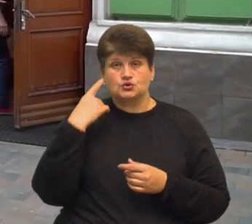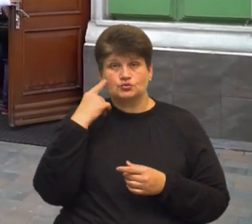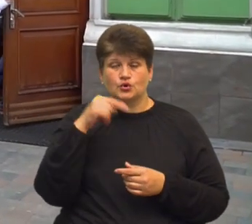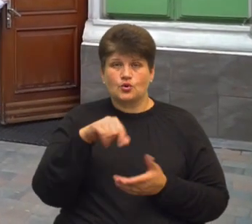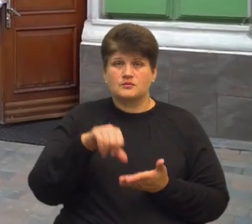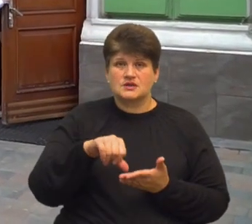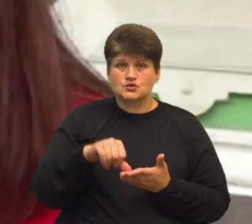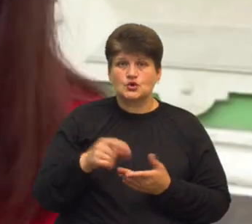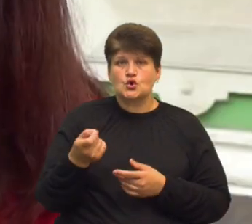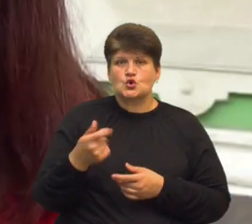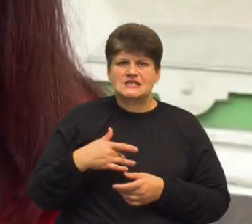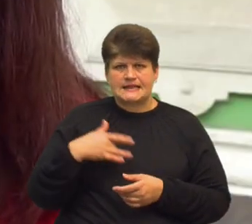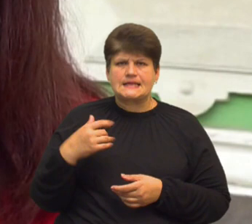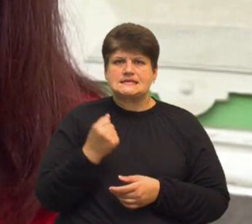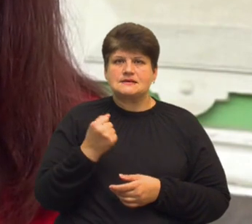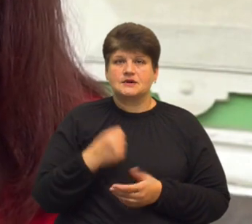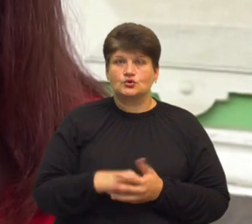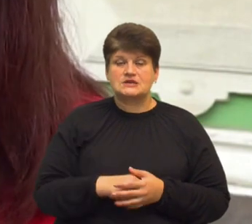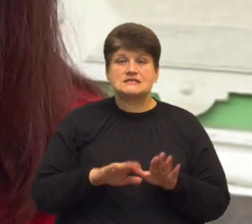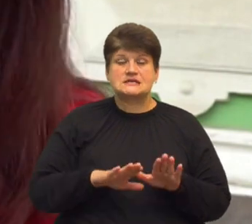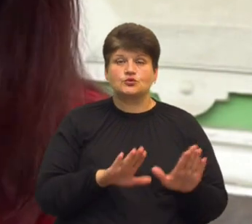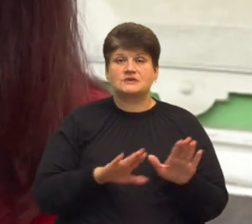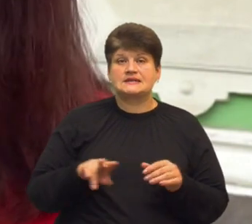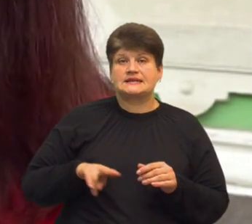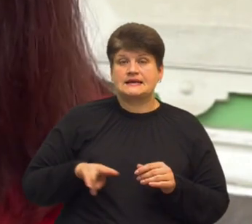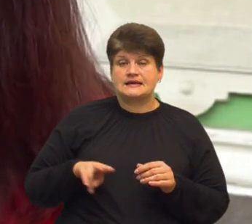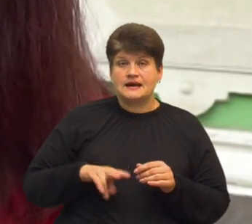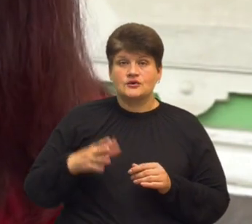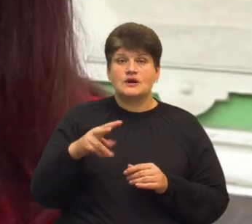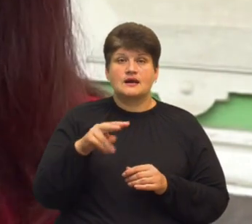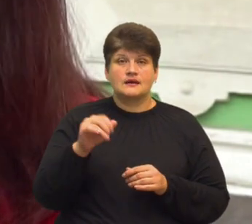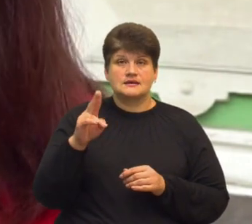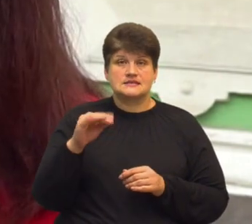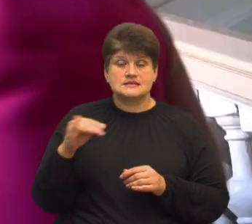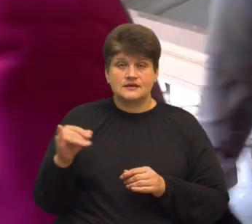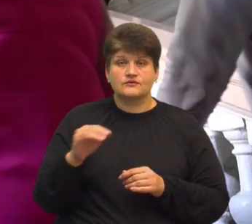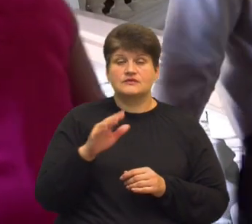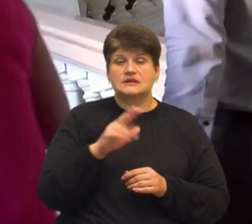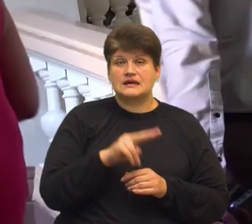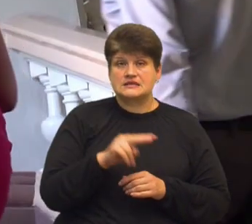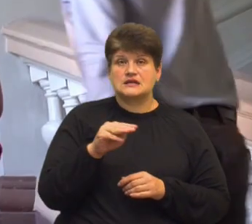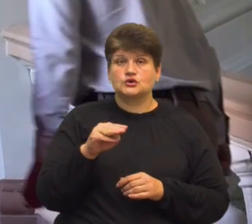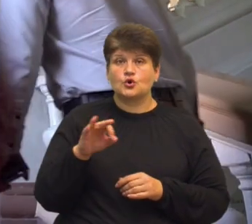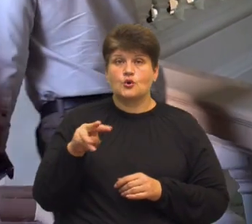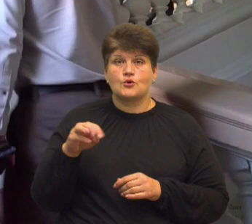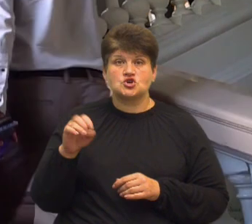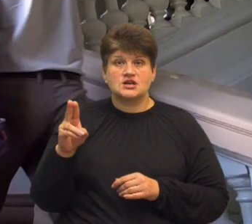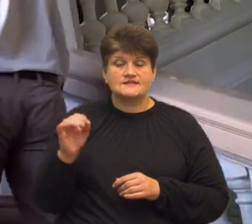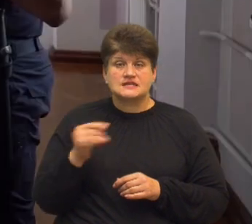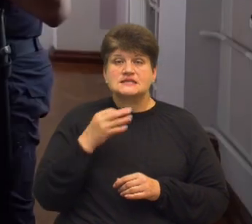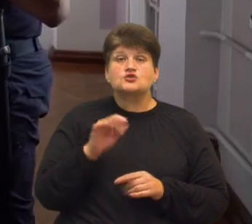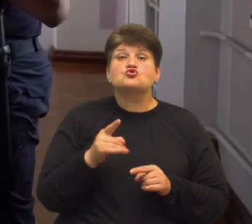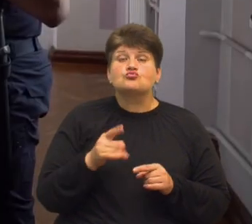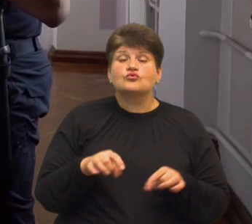дисциплінує. Заступниця директора Тернопільського академічного ліцею Лариса Томошевська розповіла, чому навчальний заклад